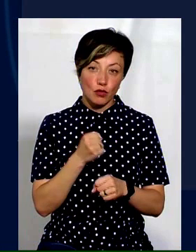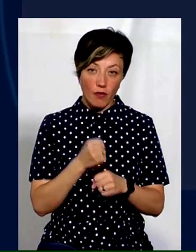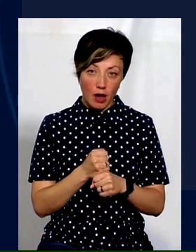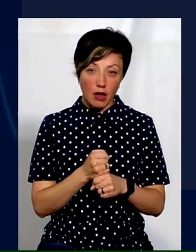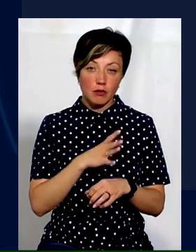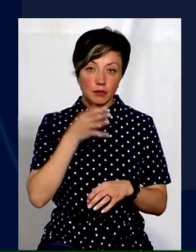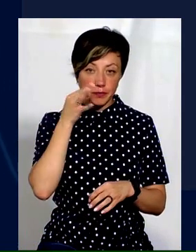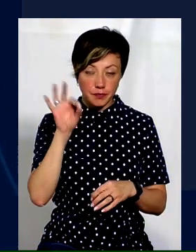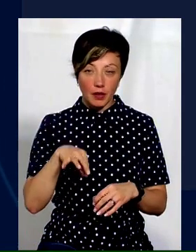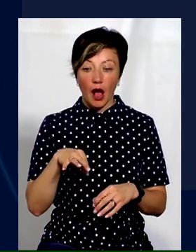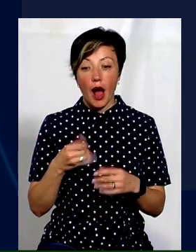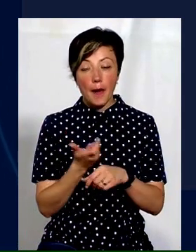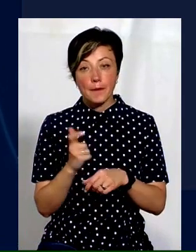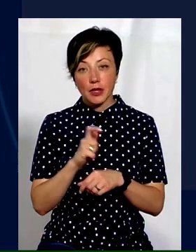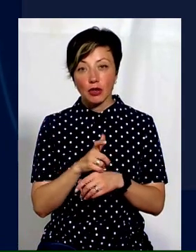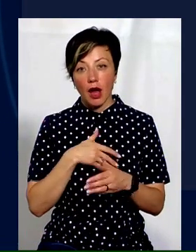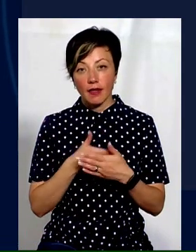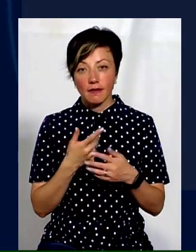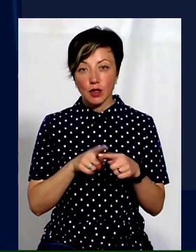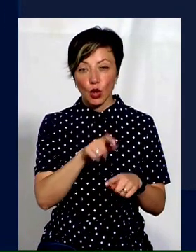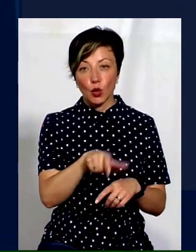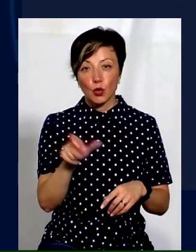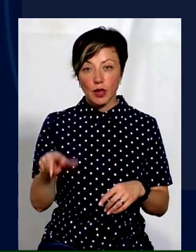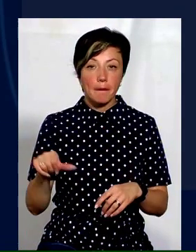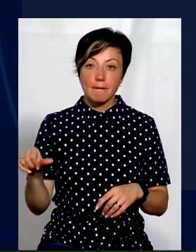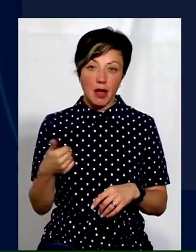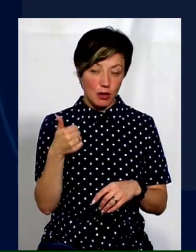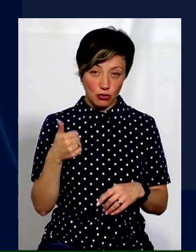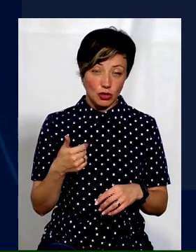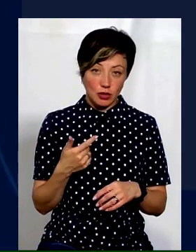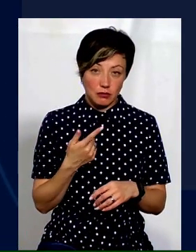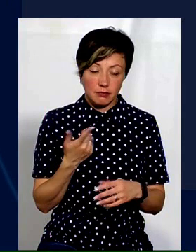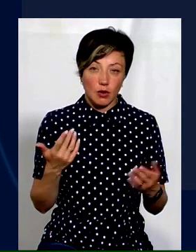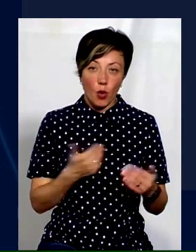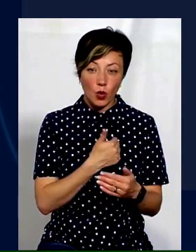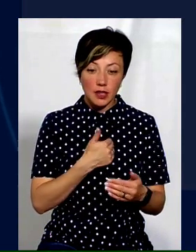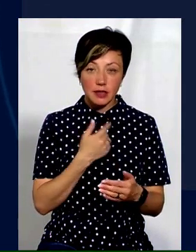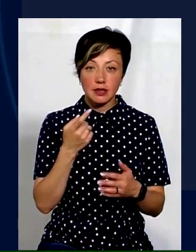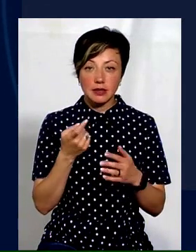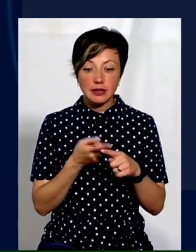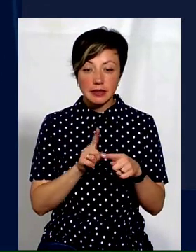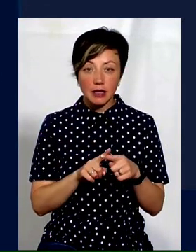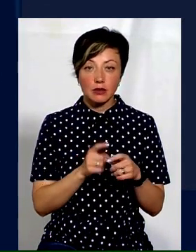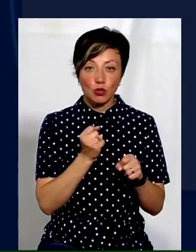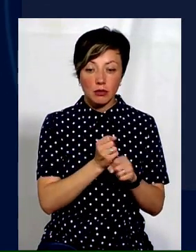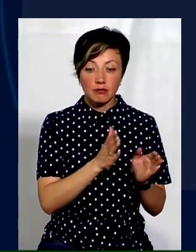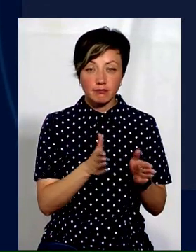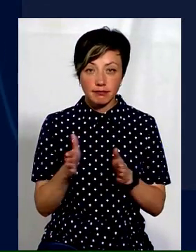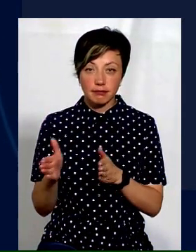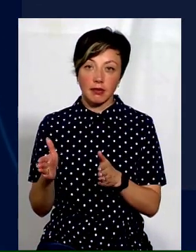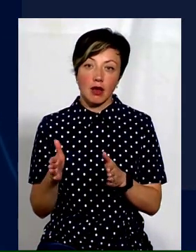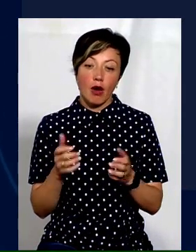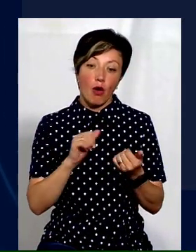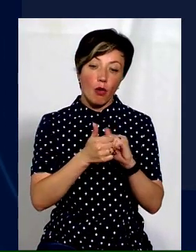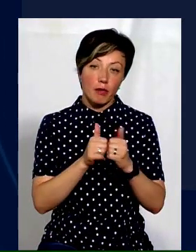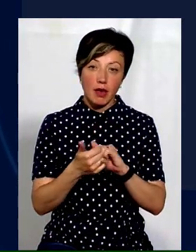працювання, але більша частина тих людей були перші, вони хотіли цей бізнес налагодити. Це дало можливість між ними